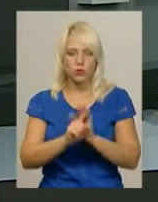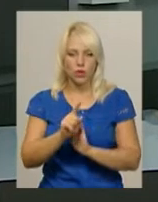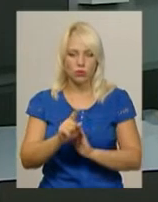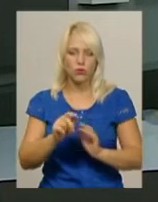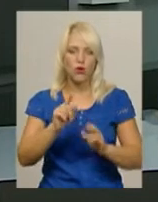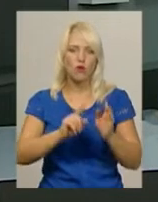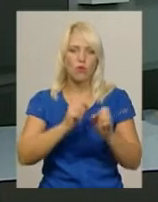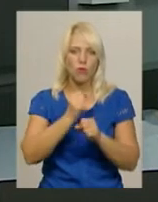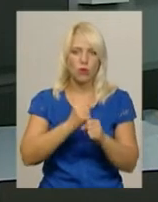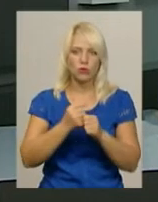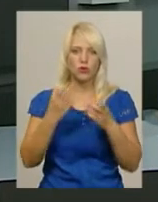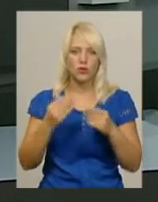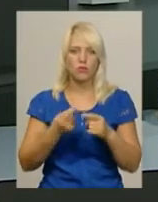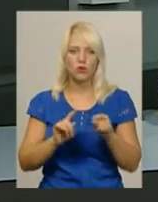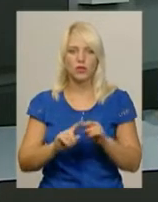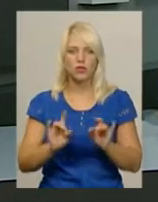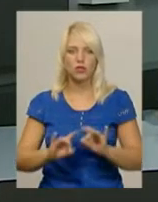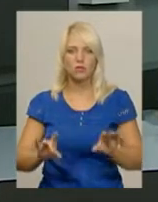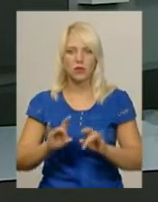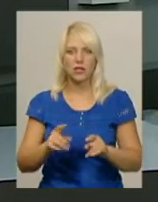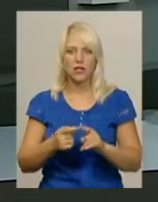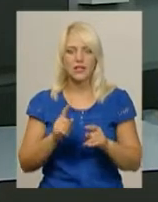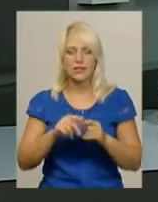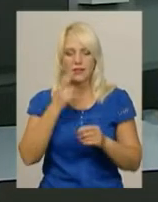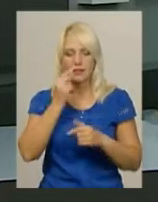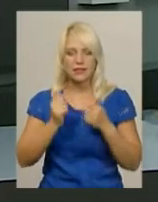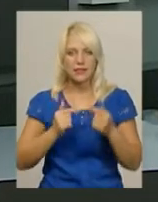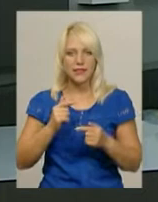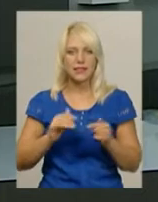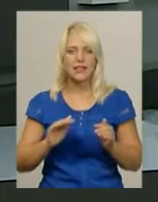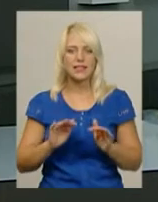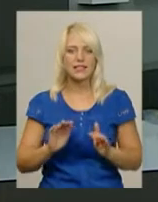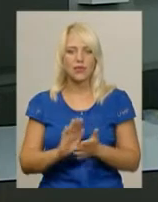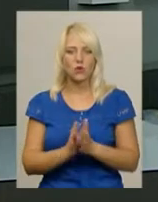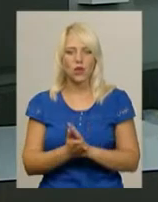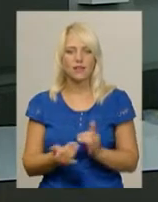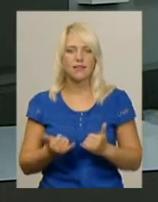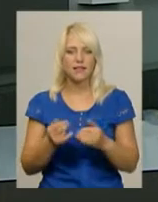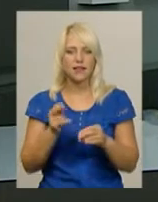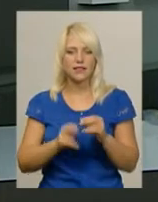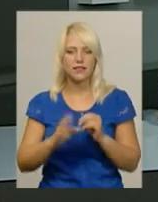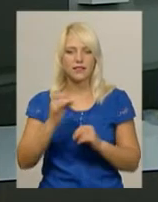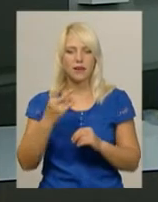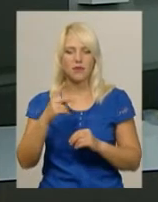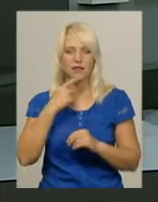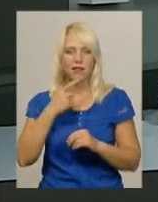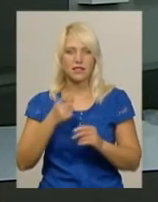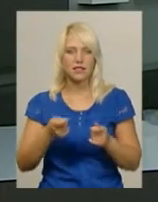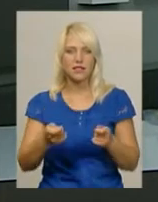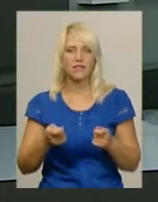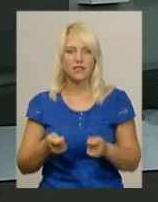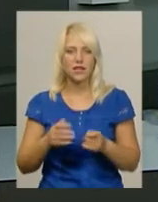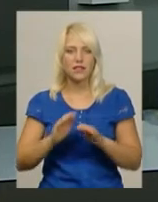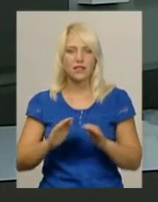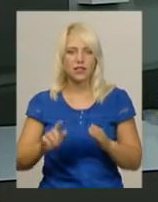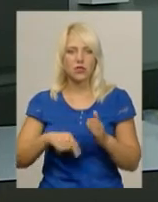медичний реєстратор закладу Юлія Бойко. Це традиційна ситуація для кінця серпня, каже завідувач Хмельницької міської дитячої поліклініки